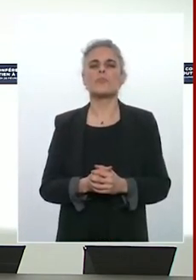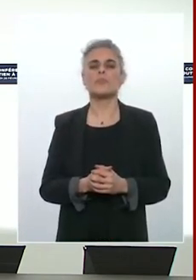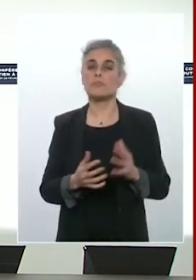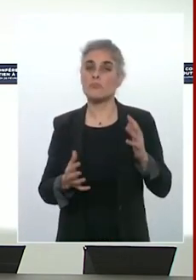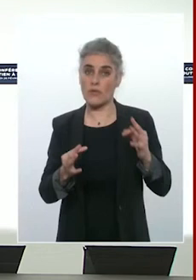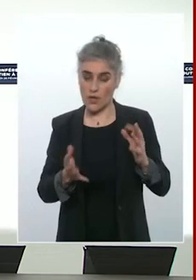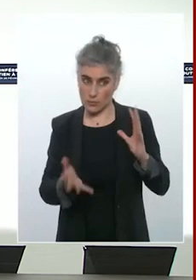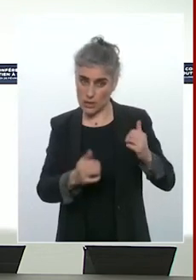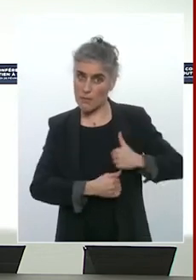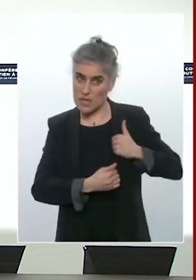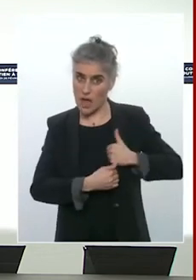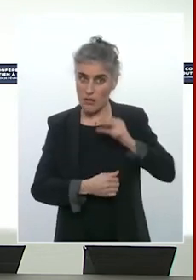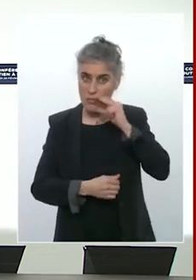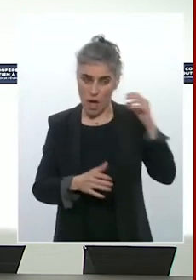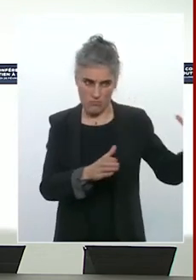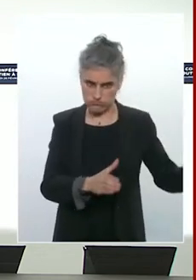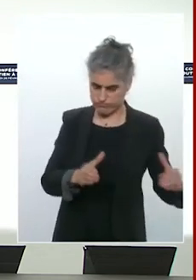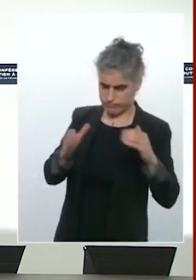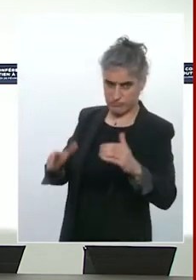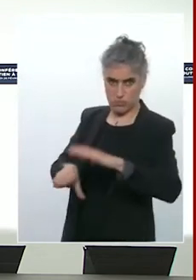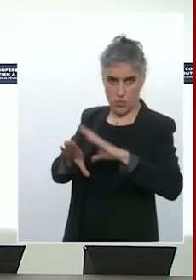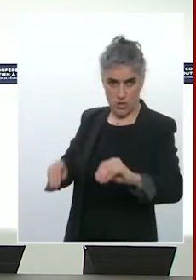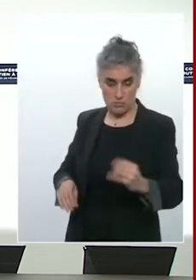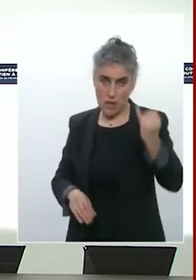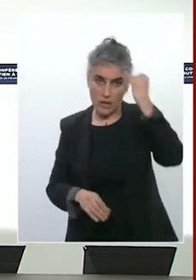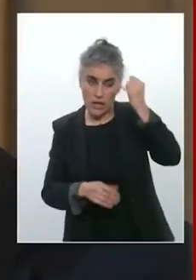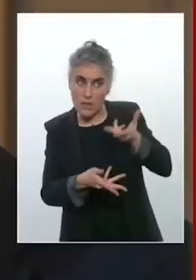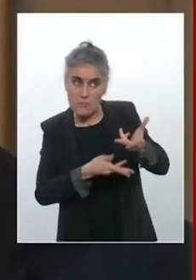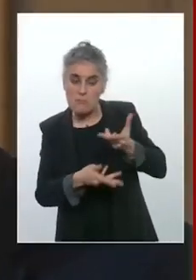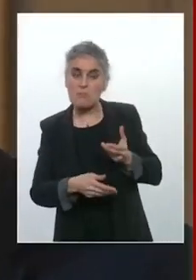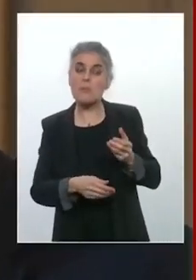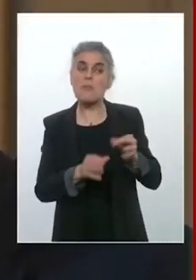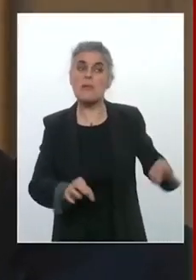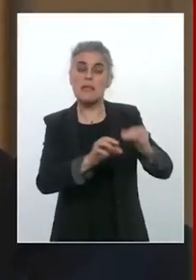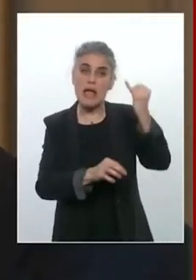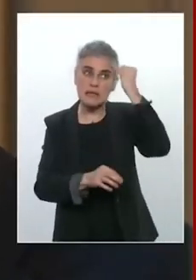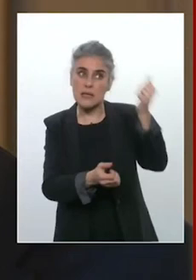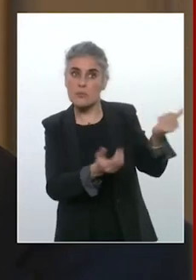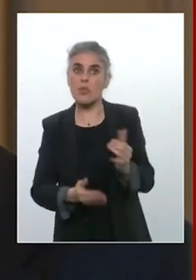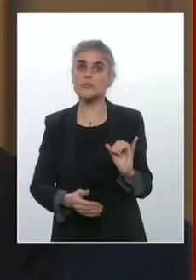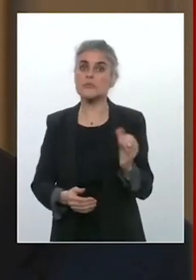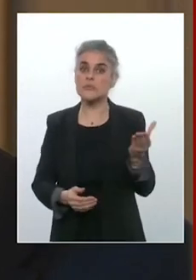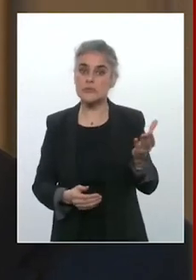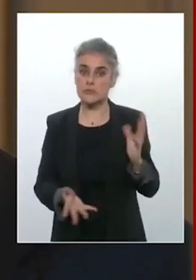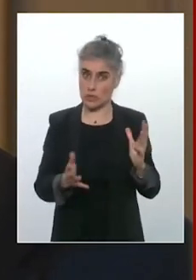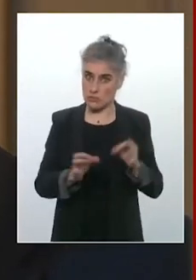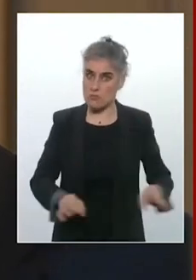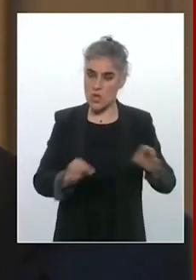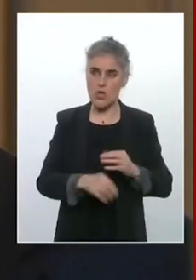évoqué. Est-ce que vous pouvez préciser par quel pays ça a été évoqué ? Quels sont les pays qui envisageraient de le faire à titre bilatéral ?